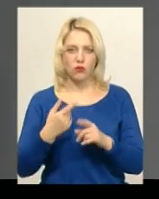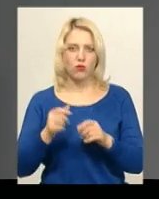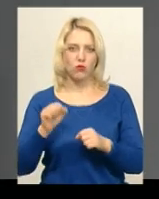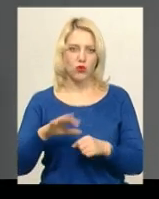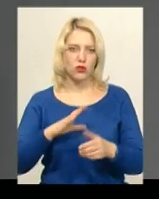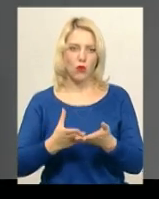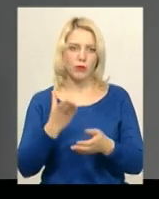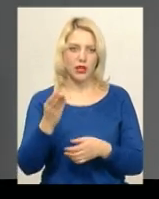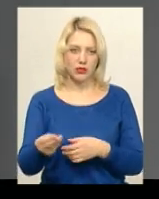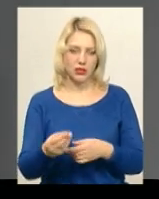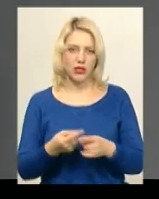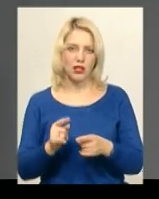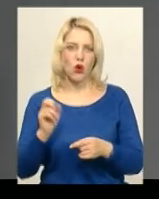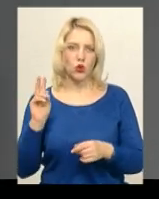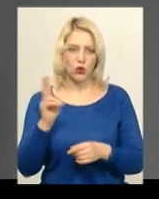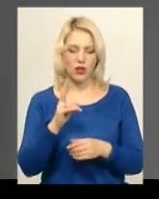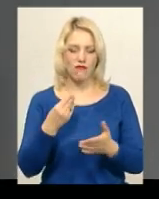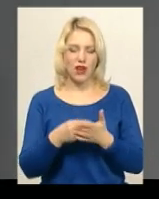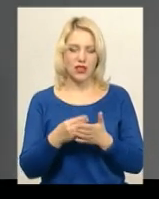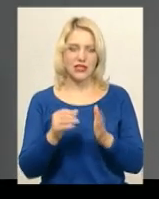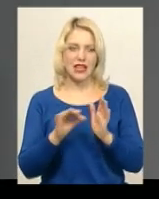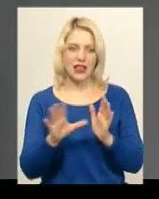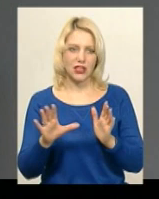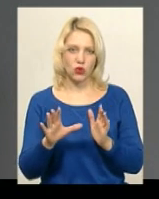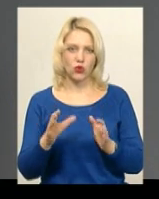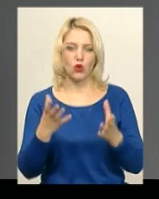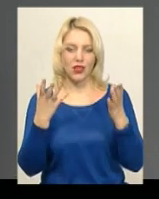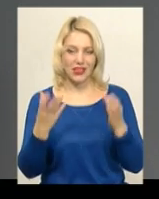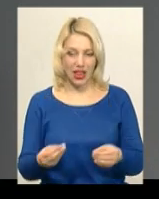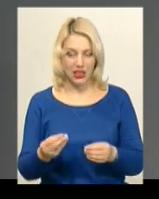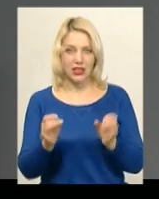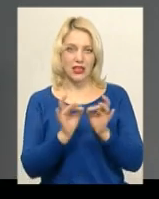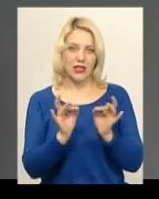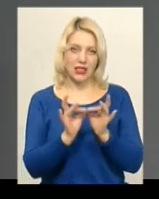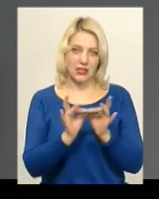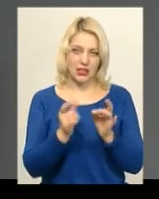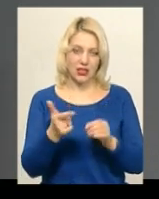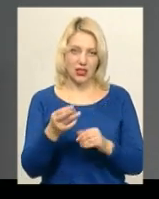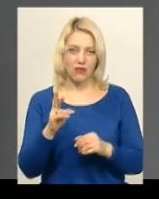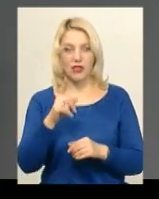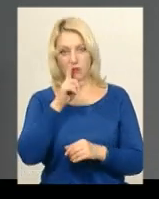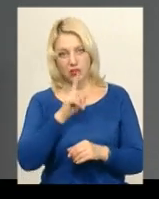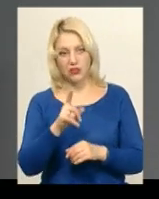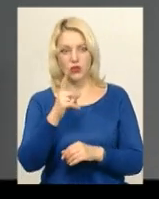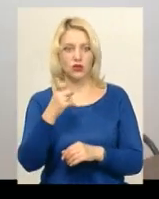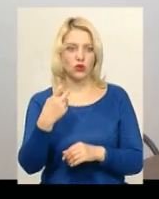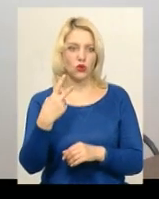тролейбусі. Вартість електронного денного проїзного – 10 гривень. Місячний проїзд становитиме 130 гривень.